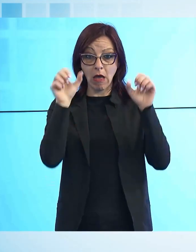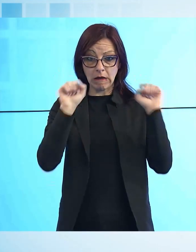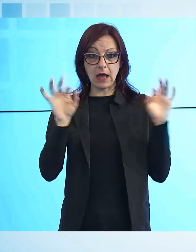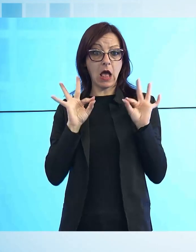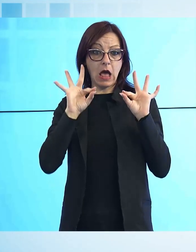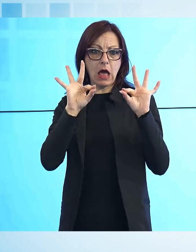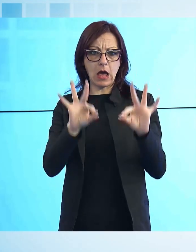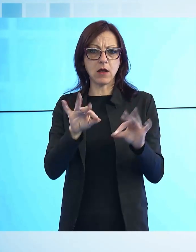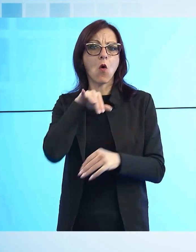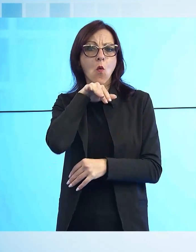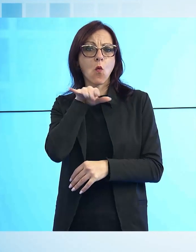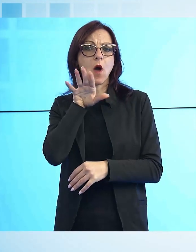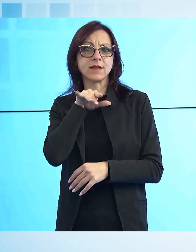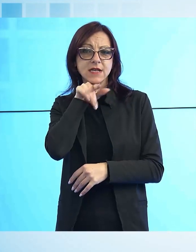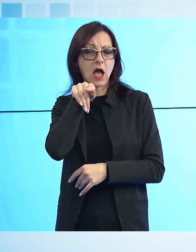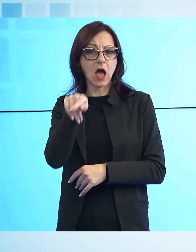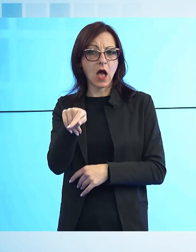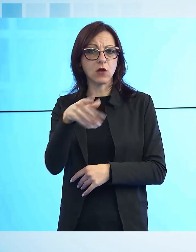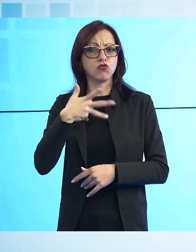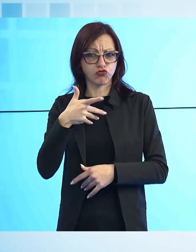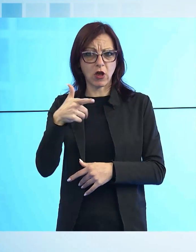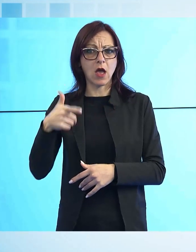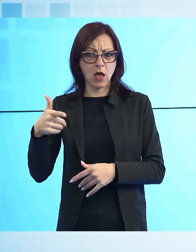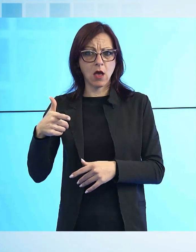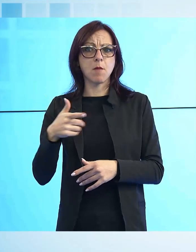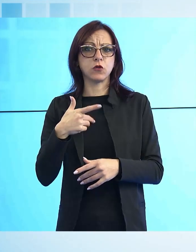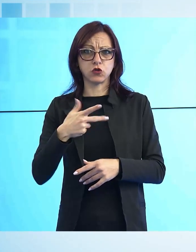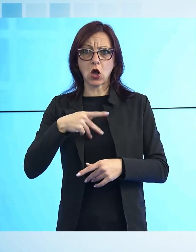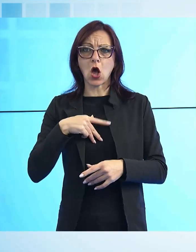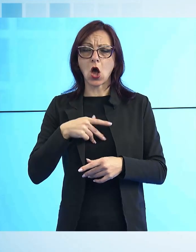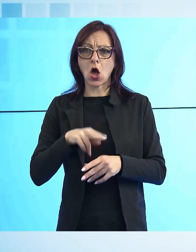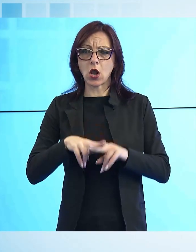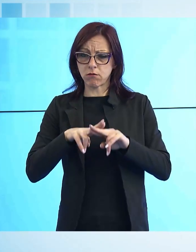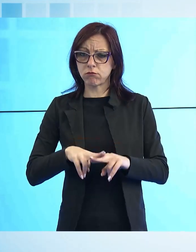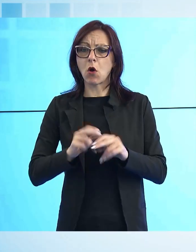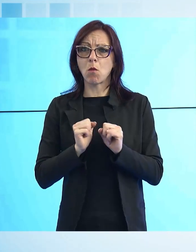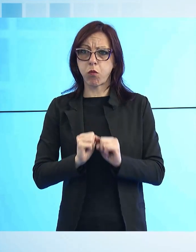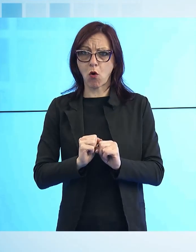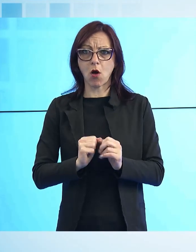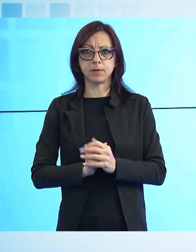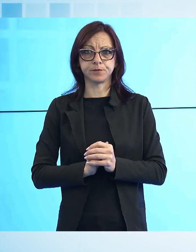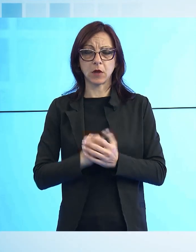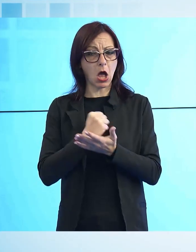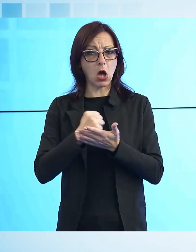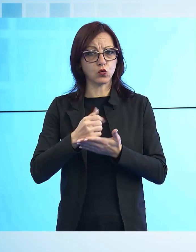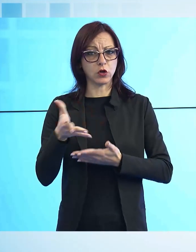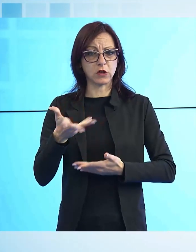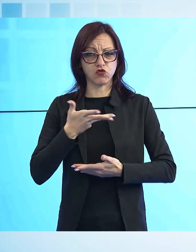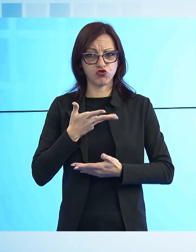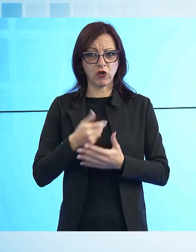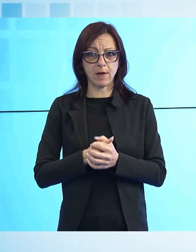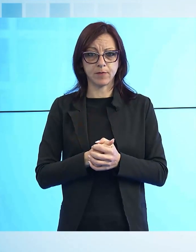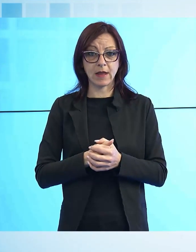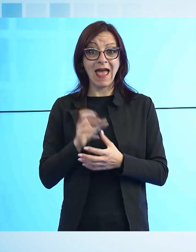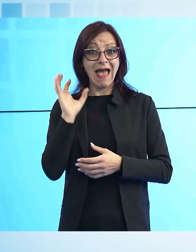risulta in regola con il permesso di detenzione di armi, si è subito calmato e mentre arrivava l'ambulanza la situazione è